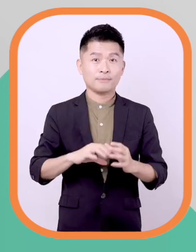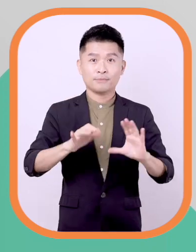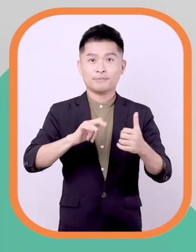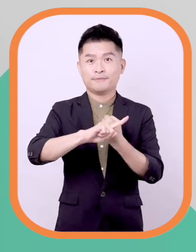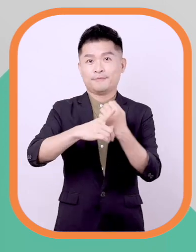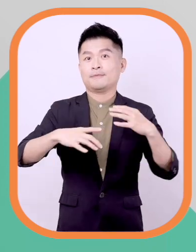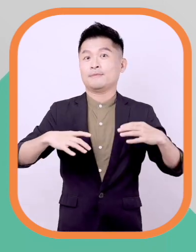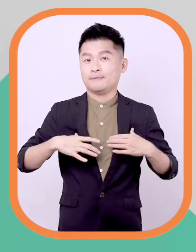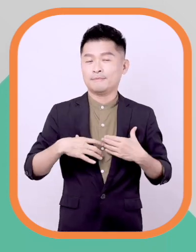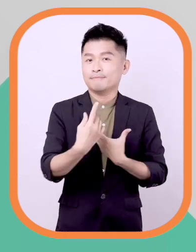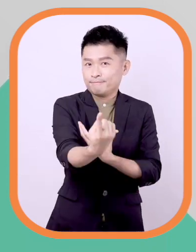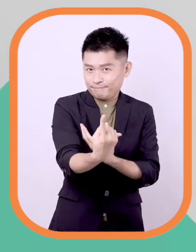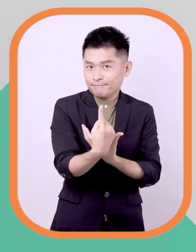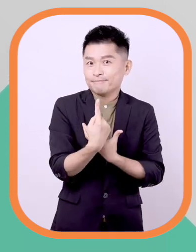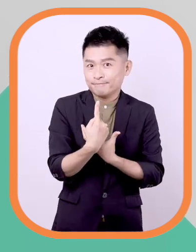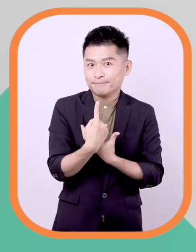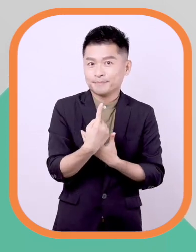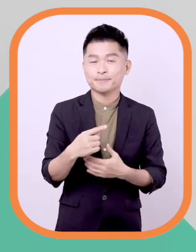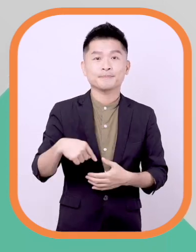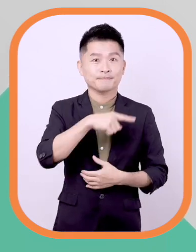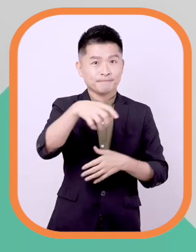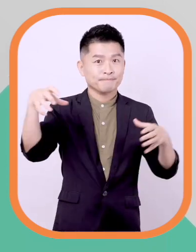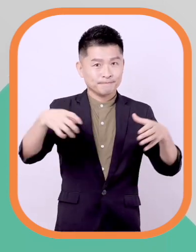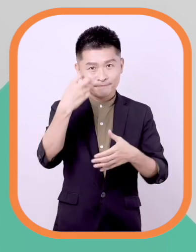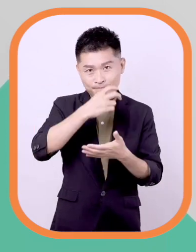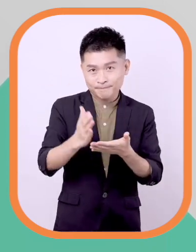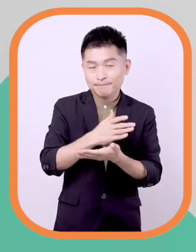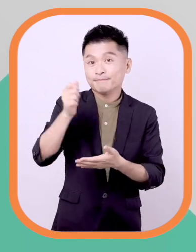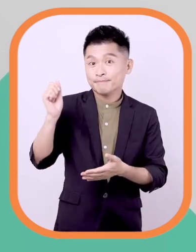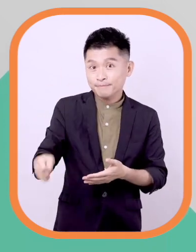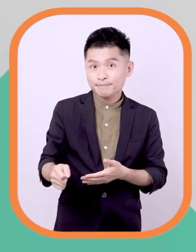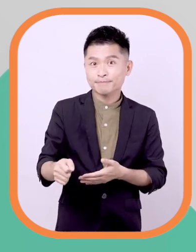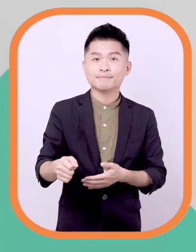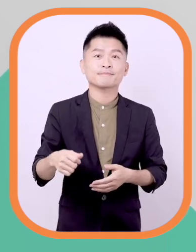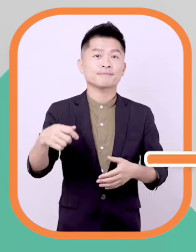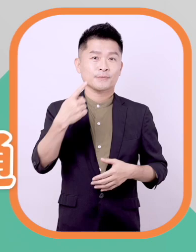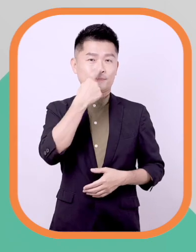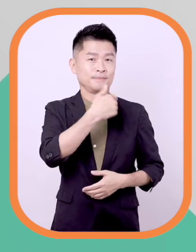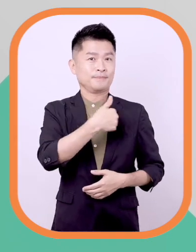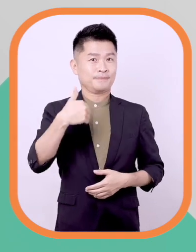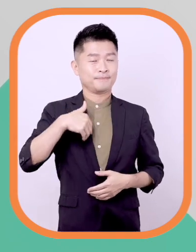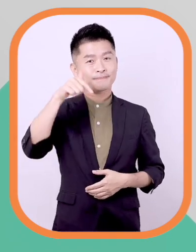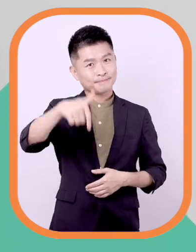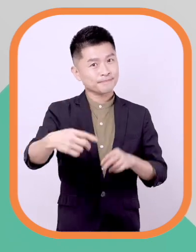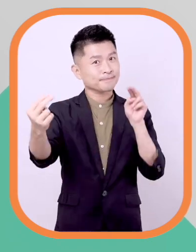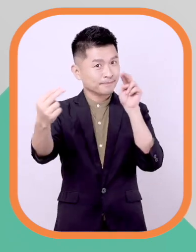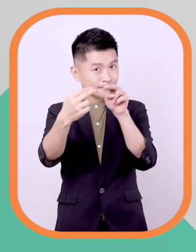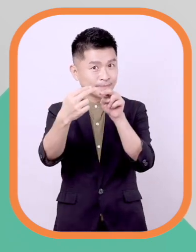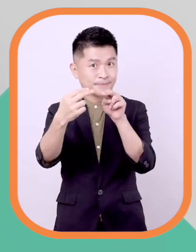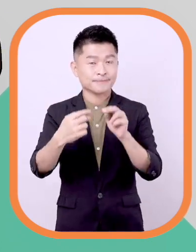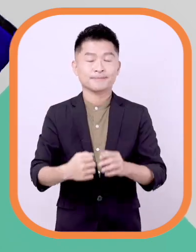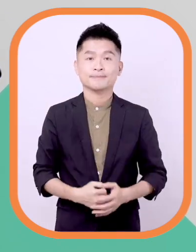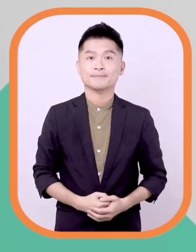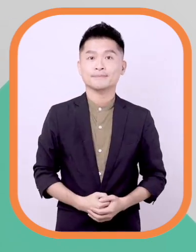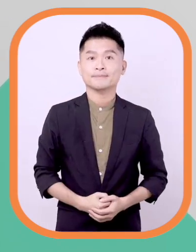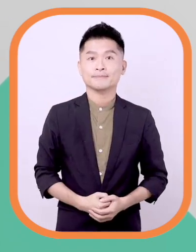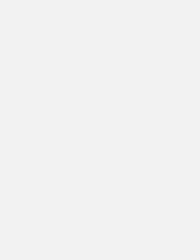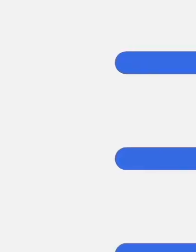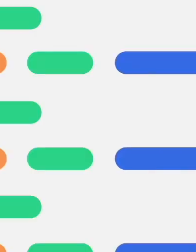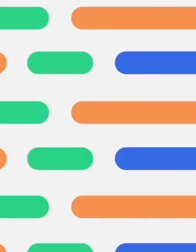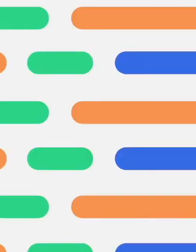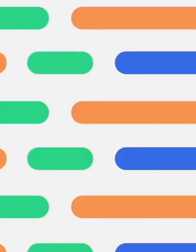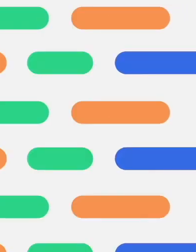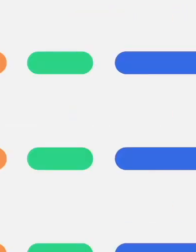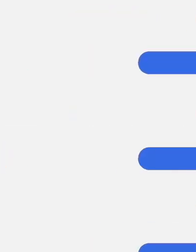要怎么计算了国民法官需要你的参与全员国民法官中一起审判我也通我们下次见